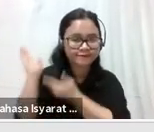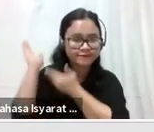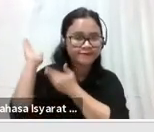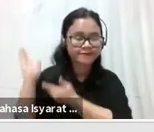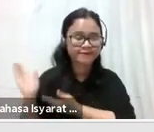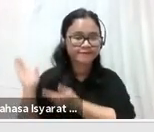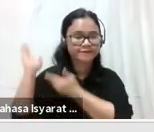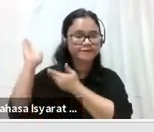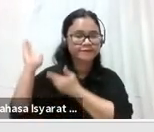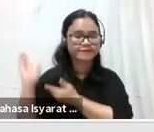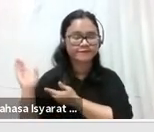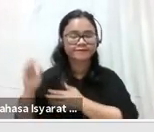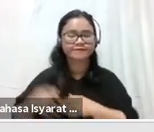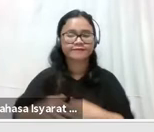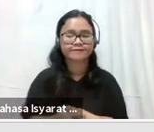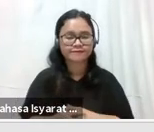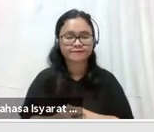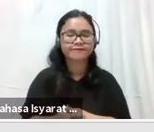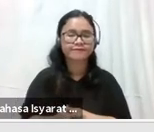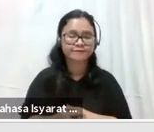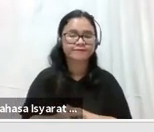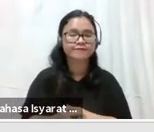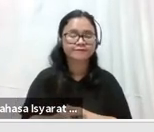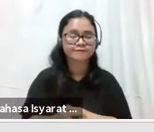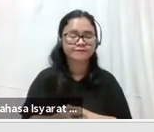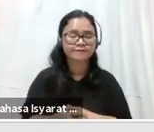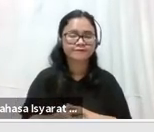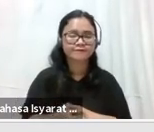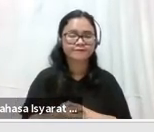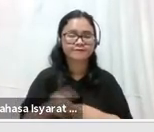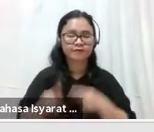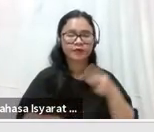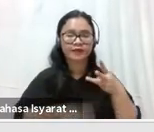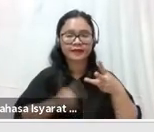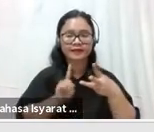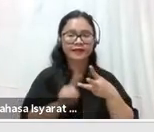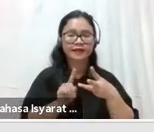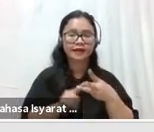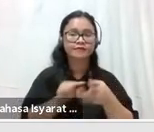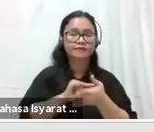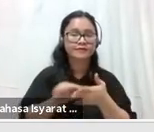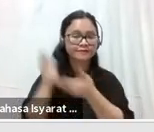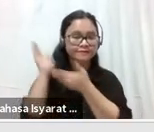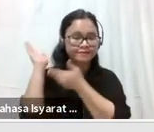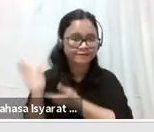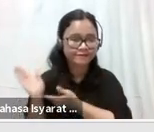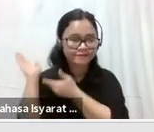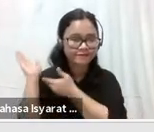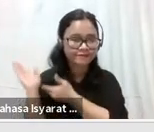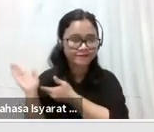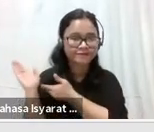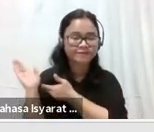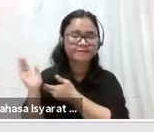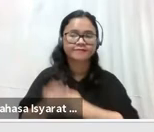HS dalam kurung individu 3. Agata Febriani